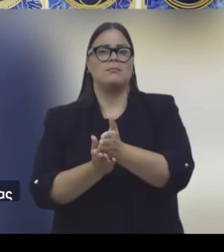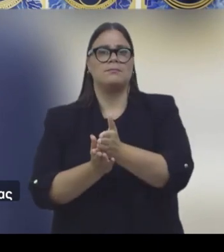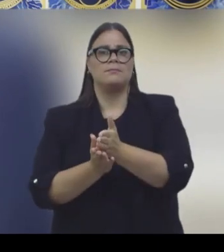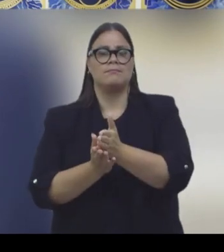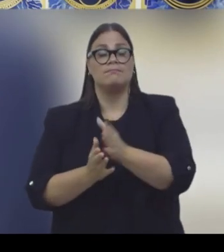δικαιού.